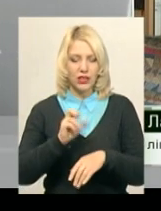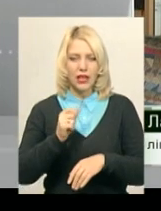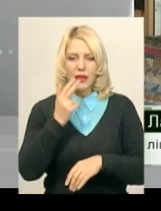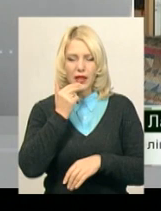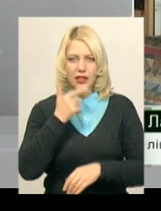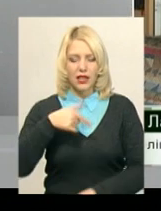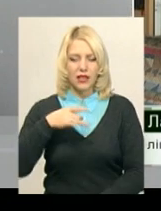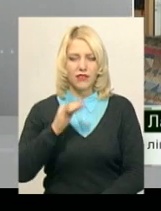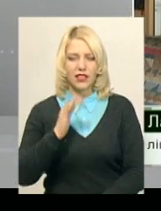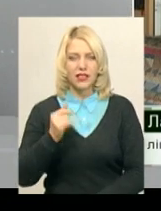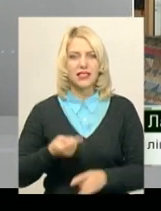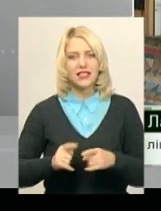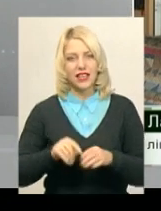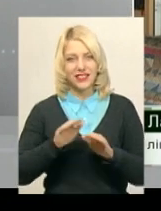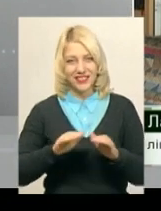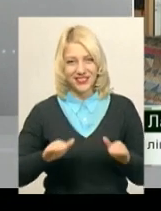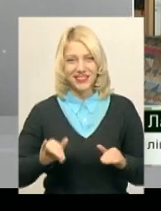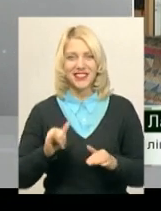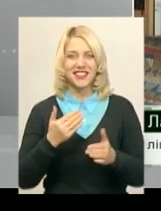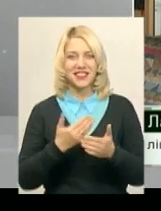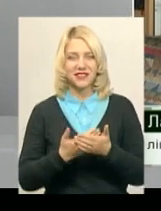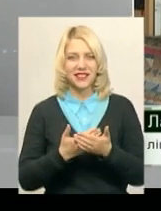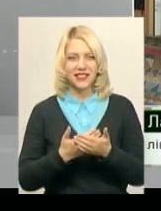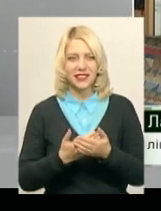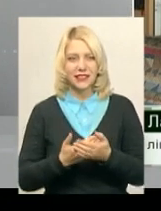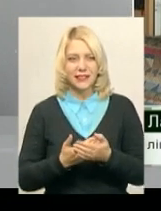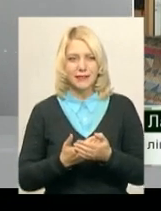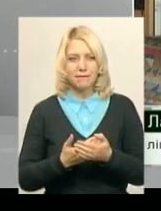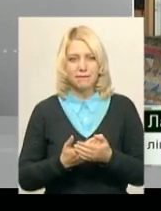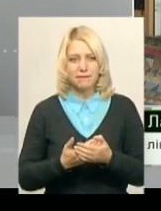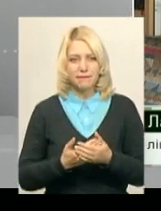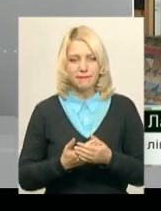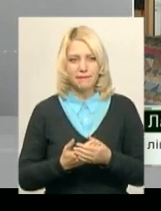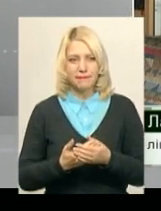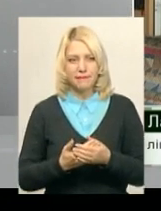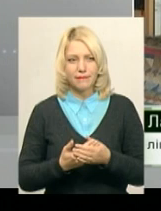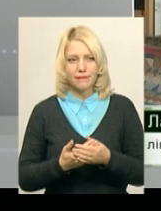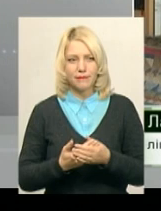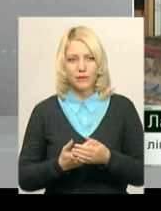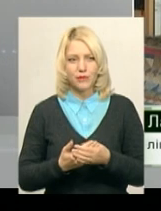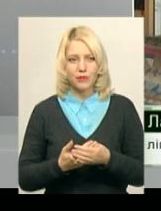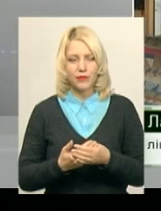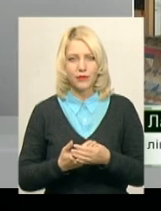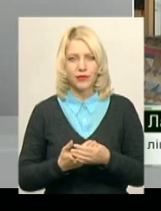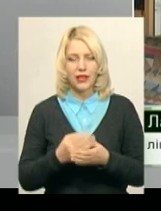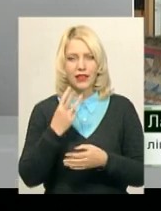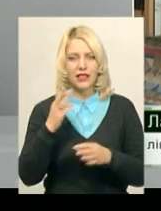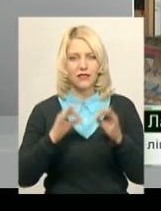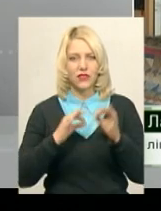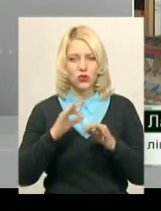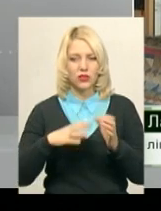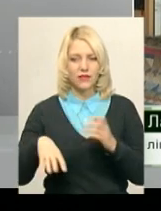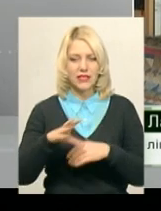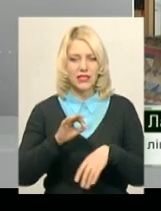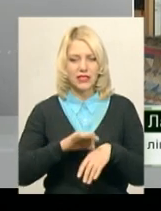і гервої – це діти. Їх біля 70% серед усіх захворілих. Три відсотки від цих